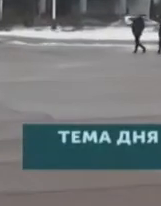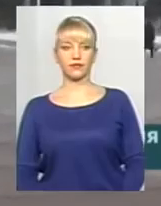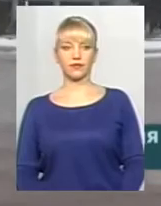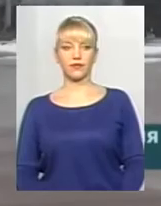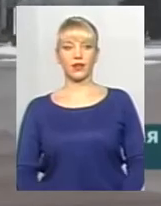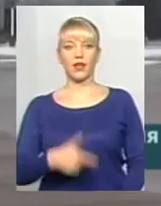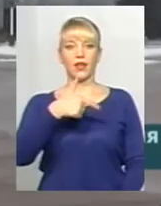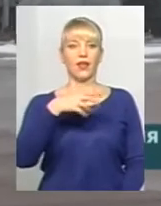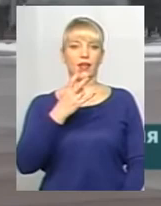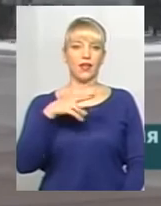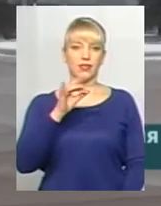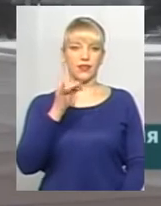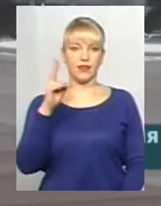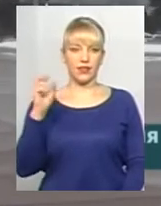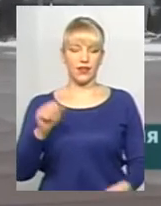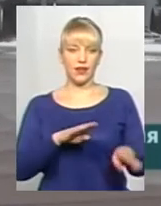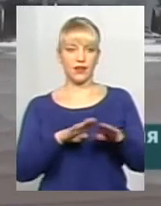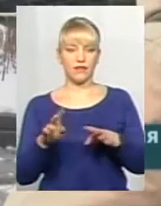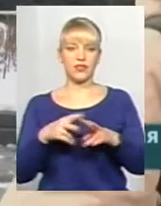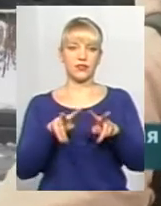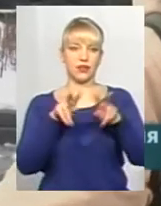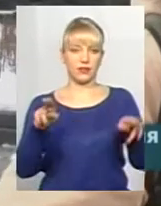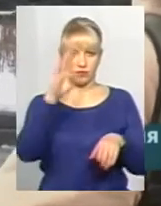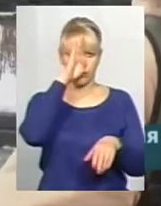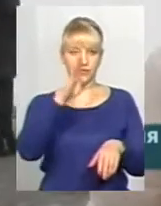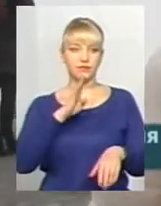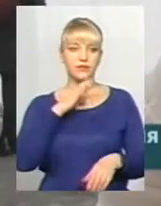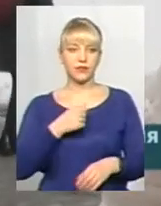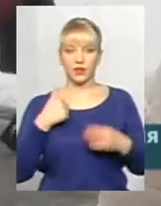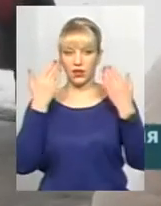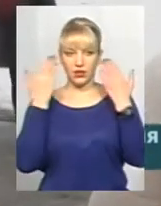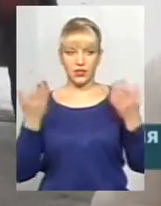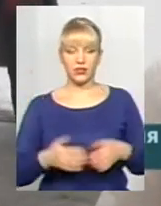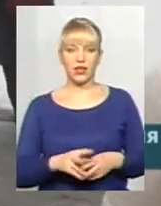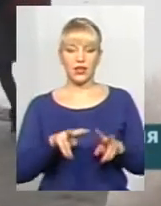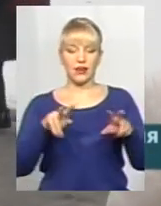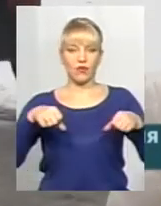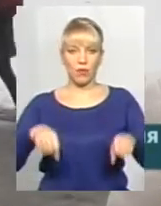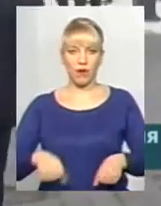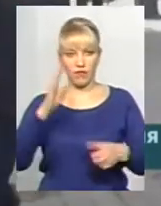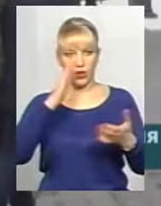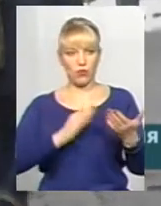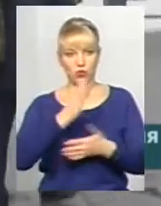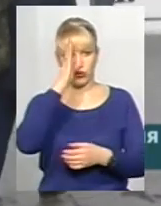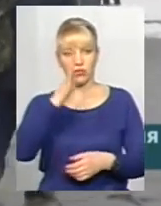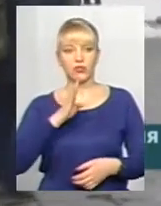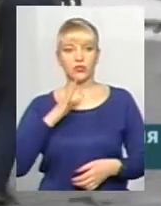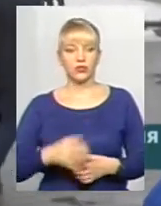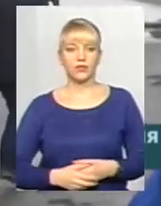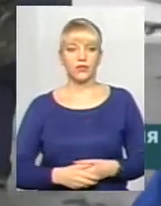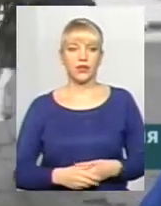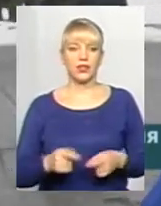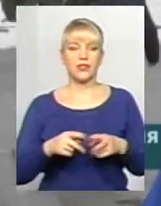Гендерна рівність, ну, це рівність між чоловіком та жінкою. Не знаю. Рівноправна політика чоловіків і жінок. Рівність, як